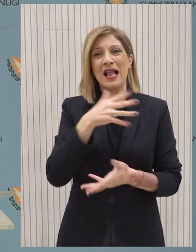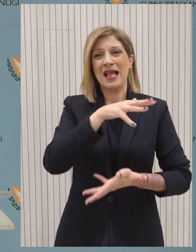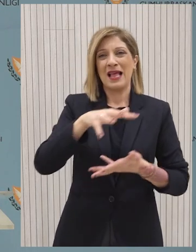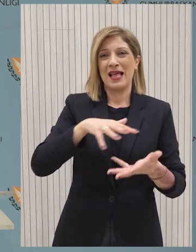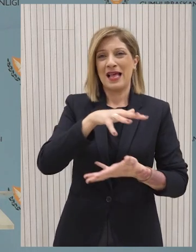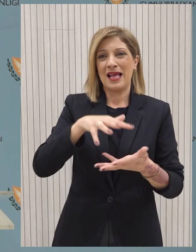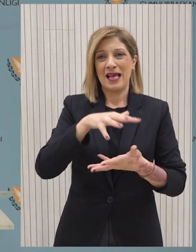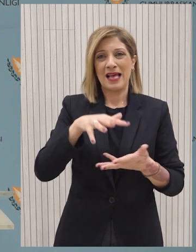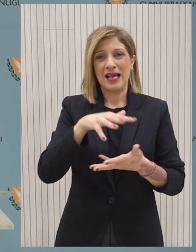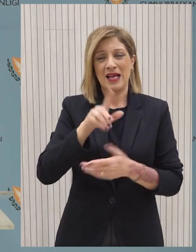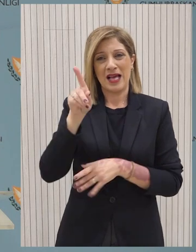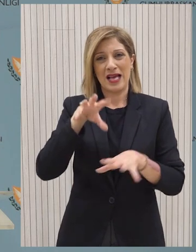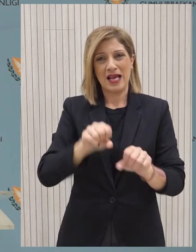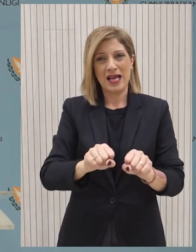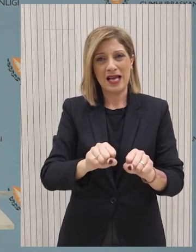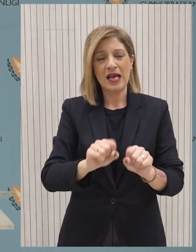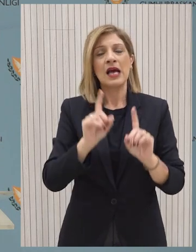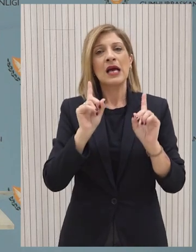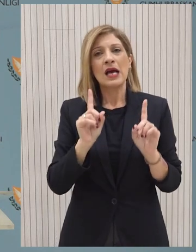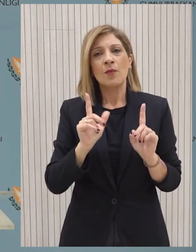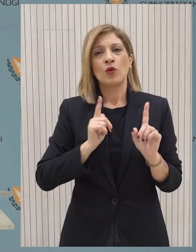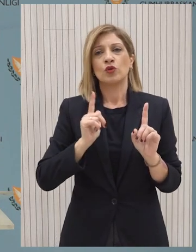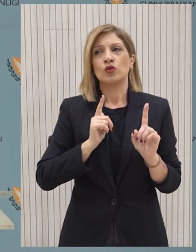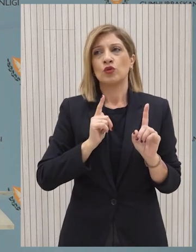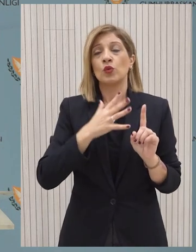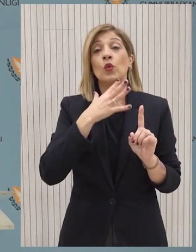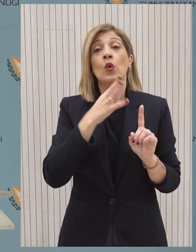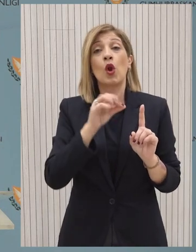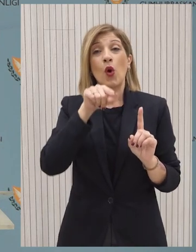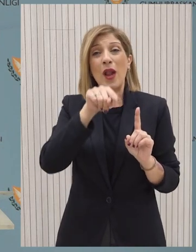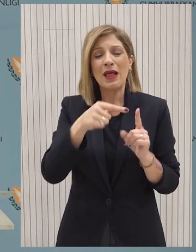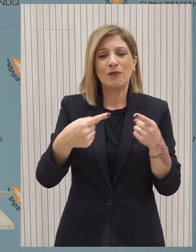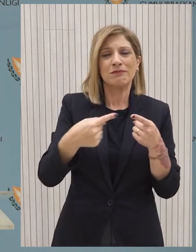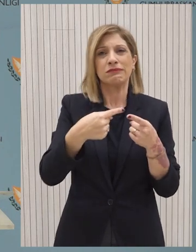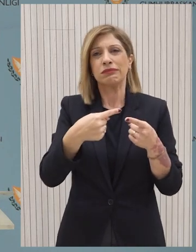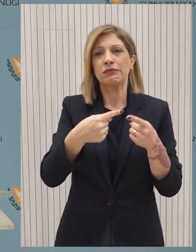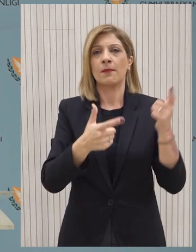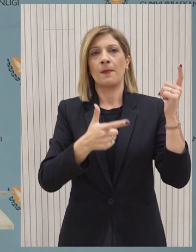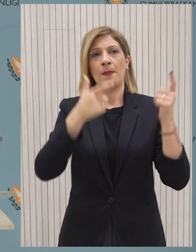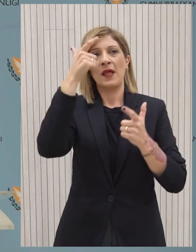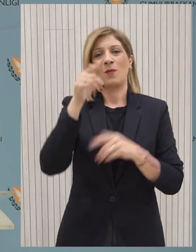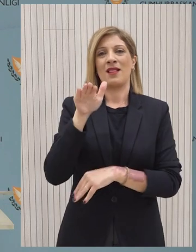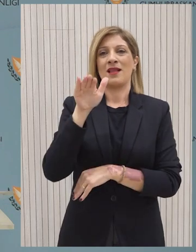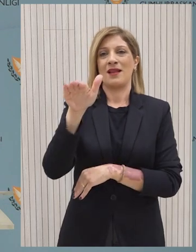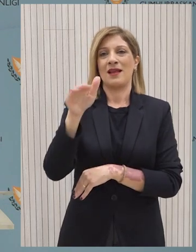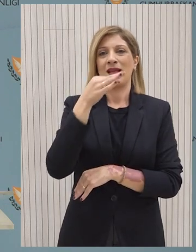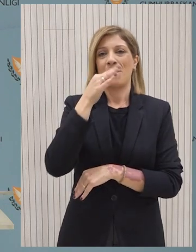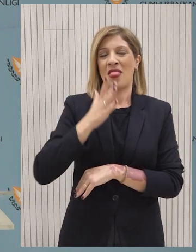Λόγω αυτών των εντάσεων η UNFICIP μας ζήτησε μια προσωρινή πάυση των εργασιών για να μπορέσει να βρεθεί